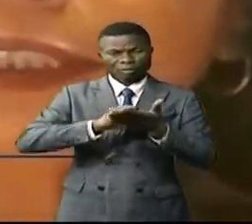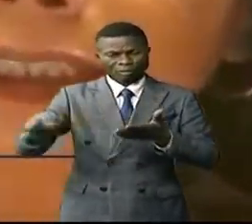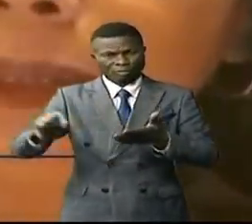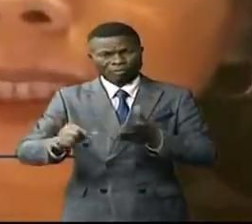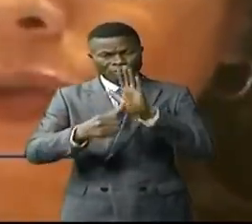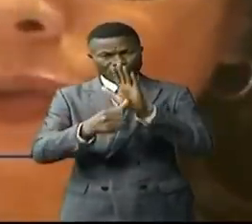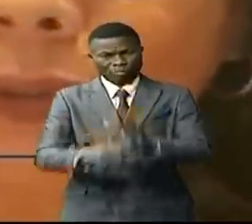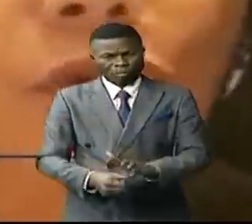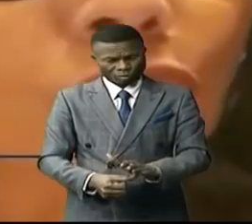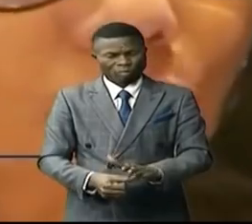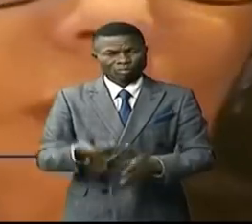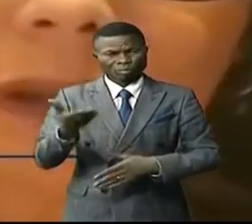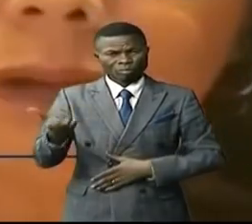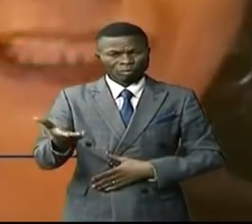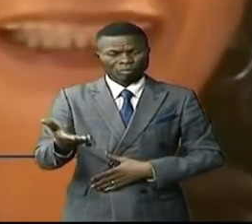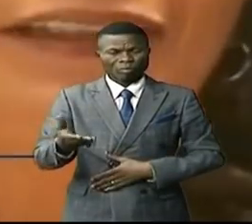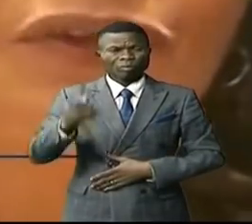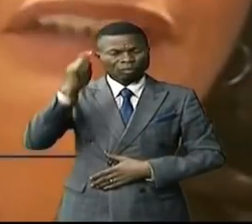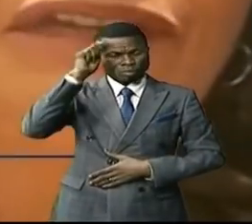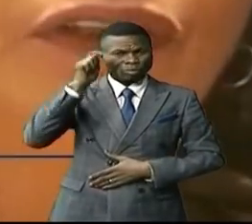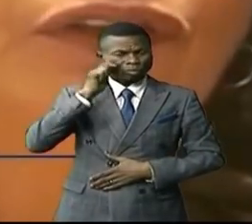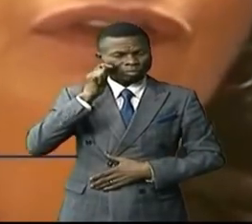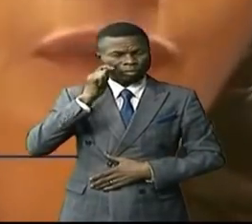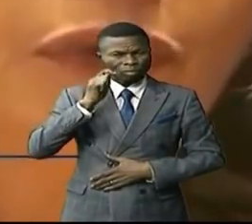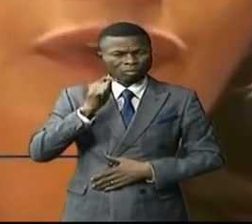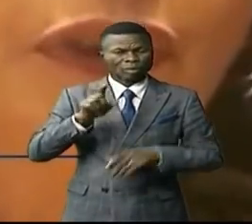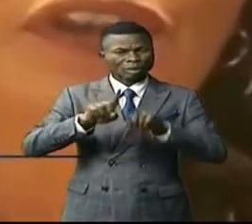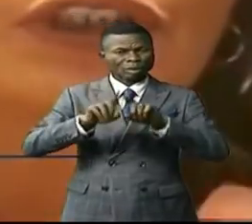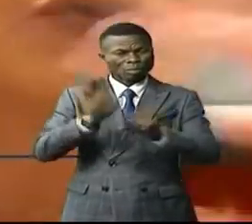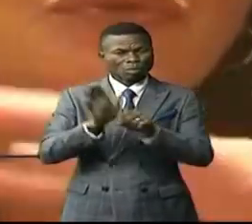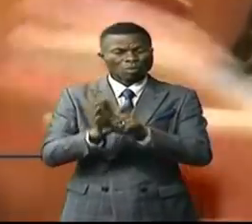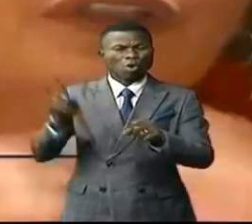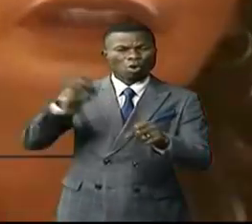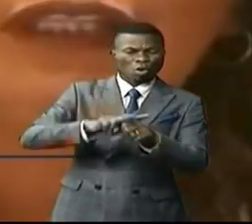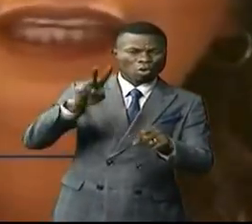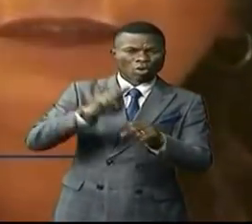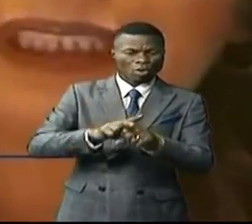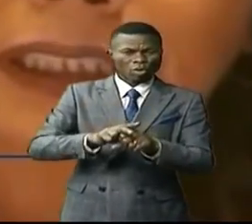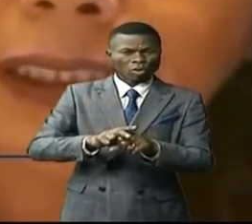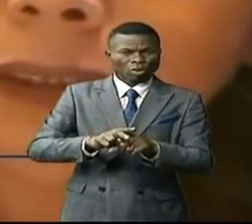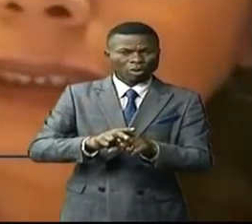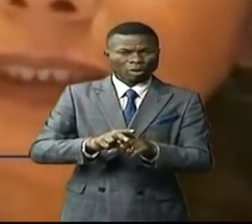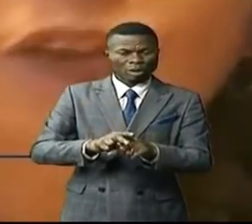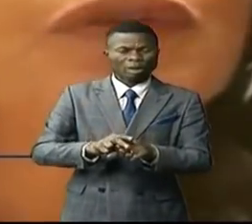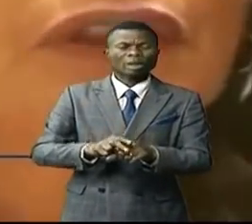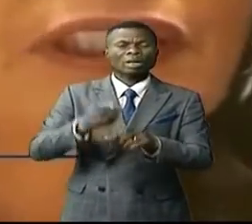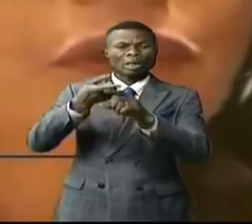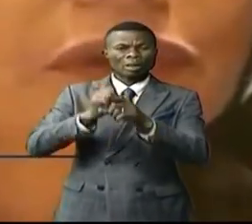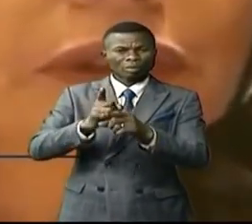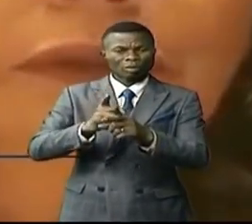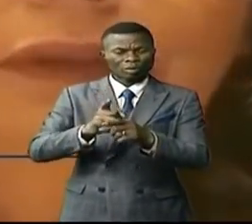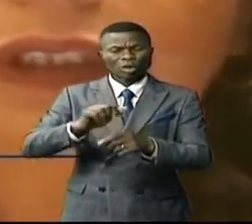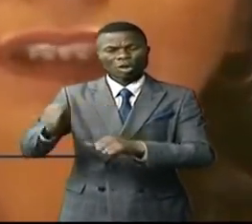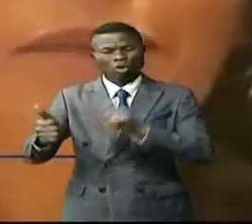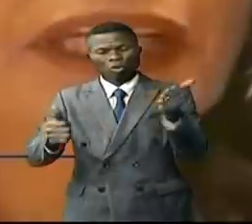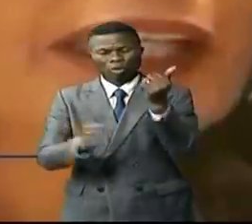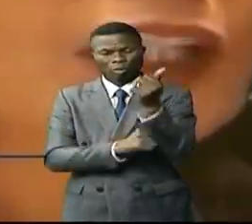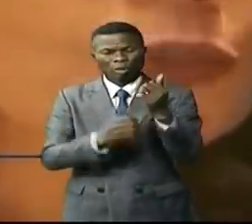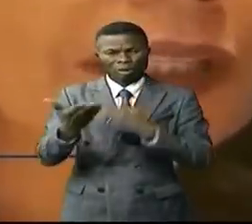de discriminations, genres, et de différentes formes de violences souvent imbriquées les unes dans les autres.